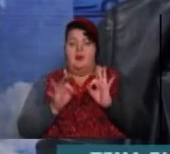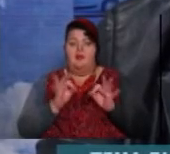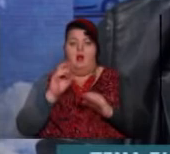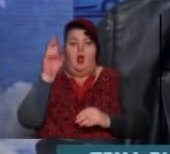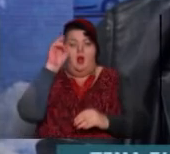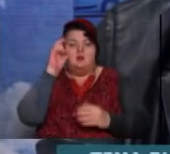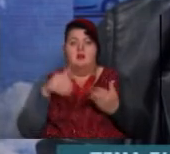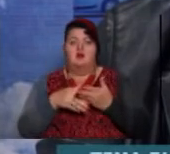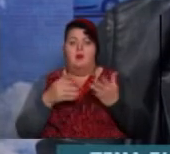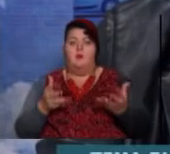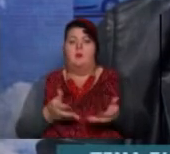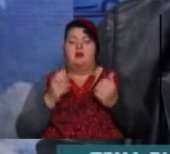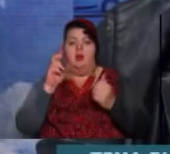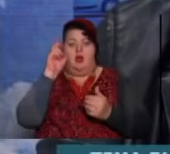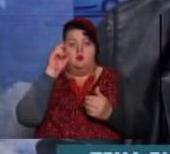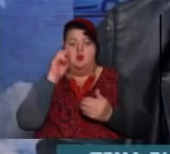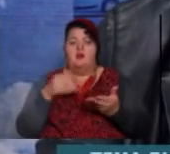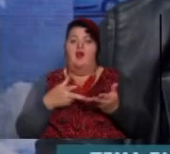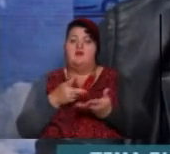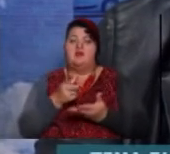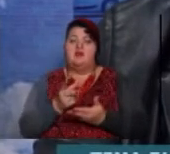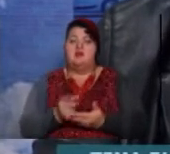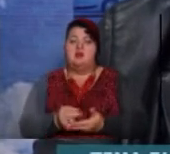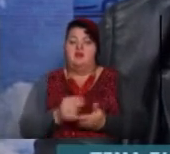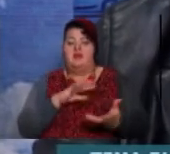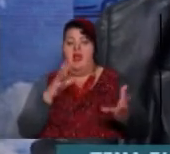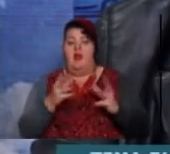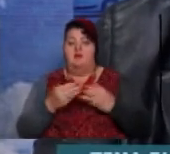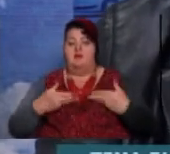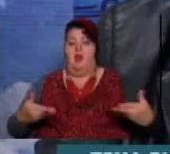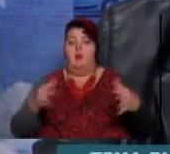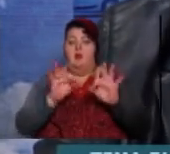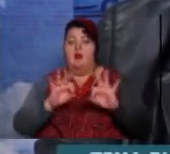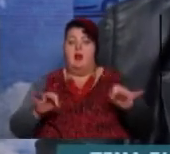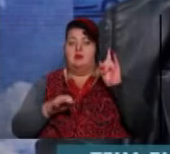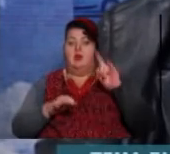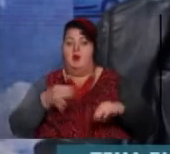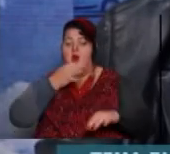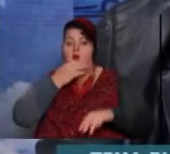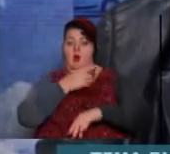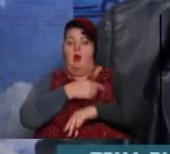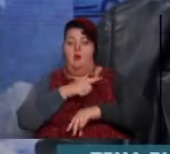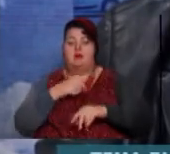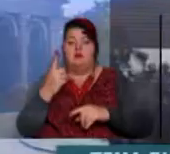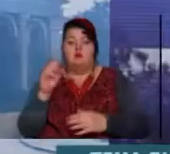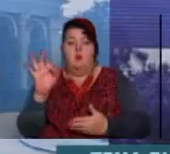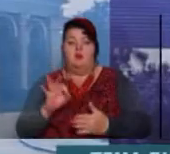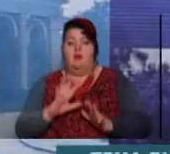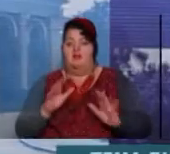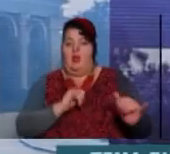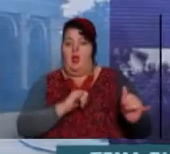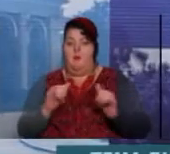господарственна підтримка, господарственне фінансування. Але все ми прекрасно знаємо, що люба больниця 100% не обеспечена.